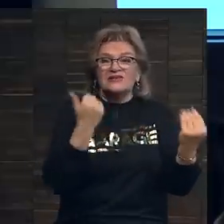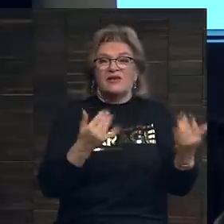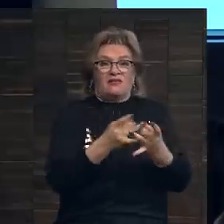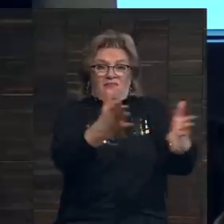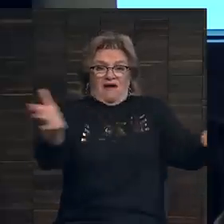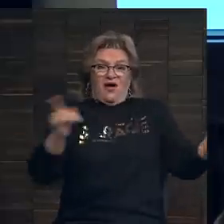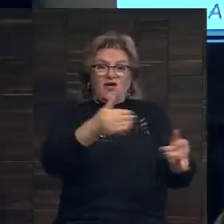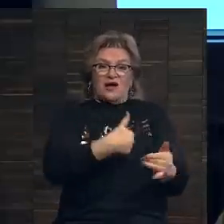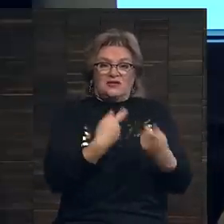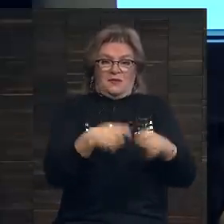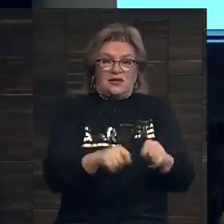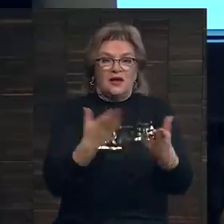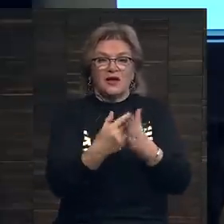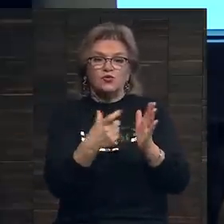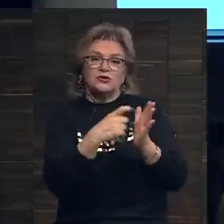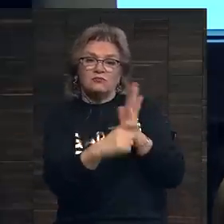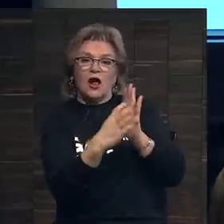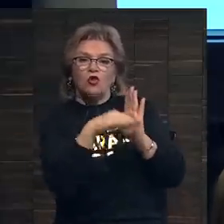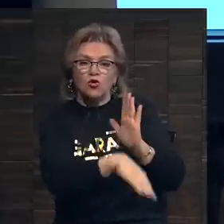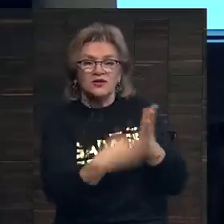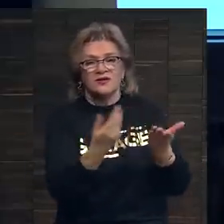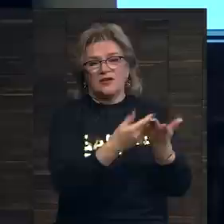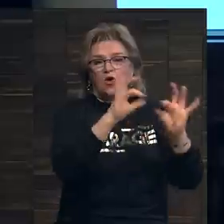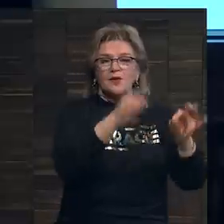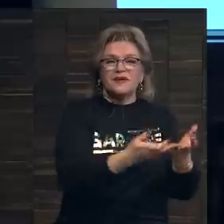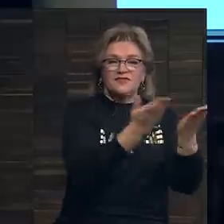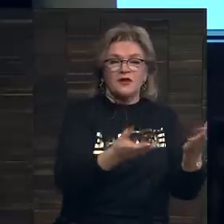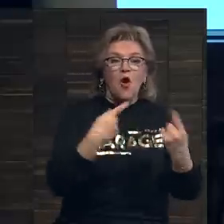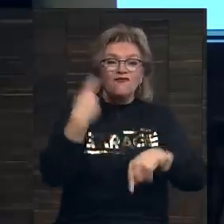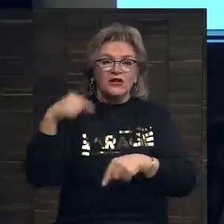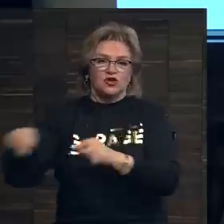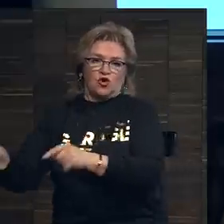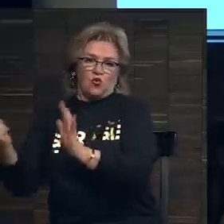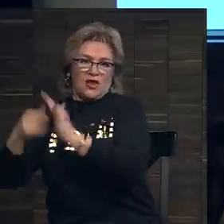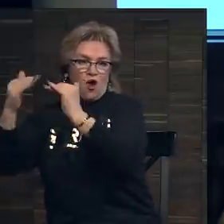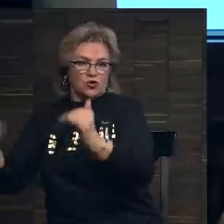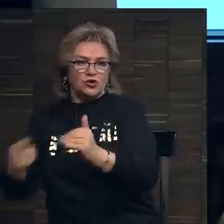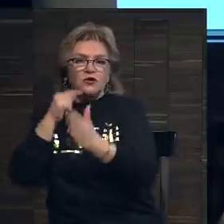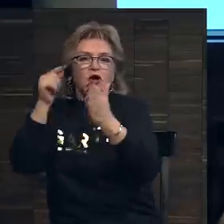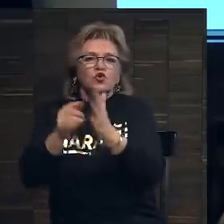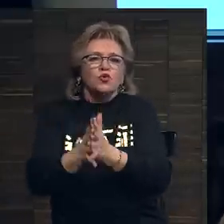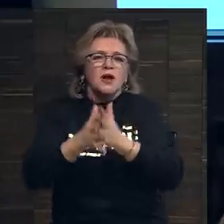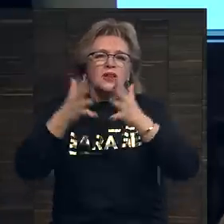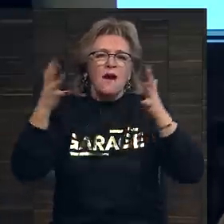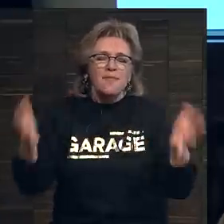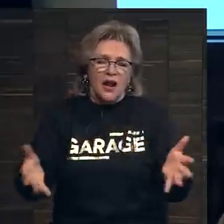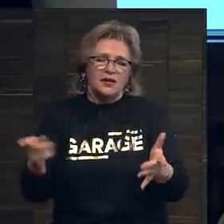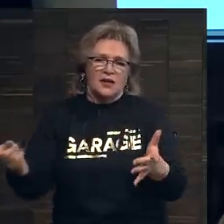если вы хотите продать какой-то лот, какое-то произведение искусства, в отличие от аукциона. Доступ к глобальной